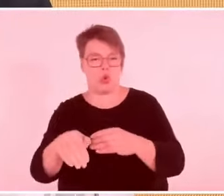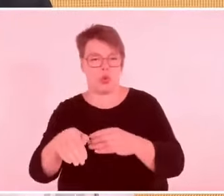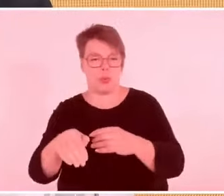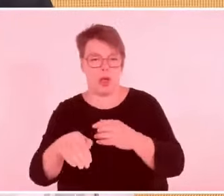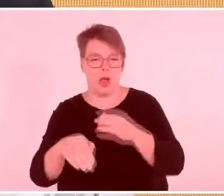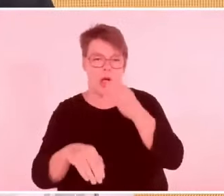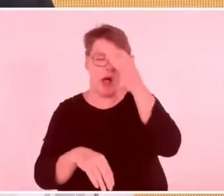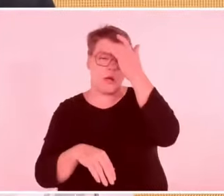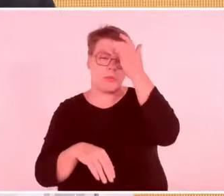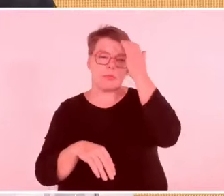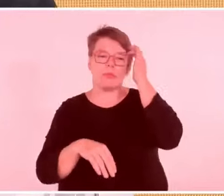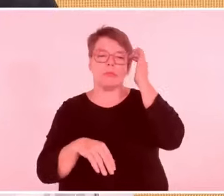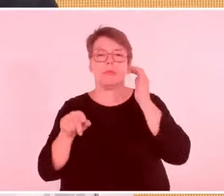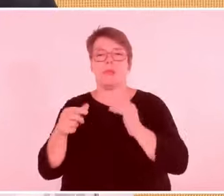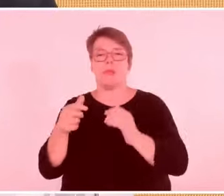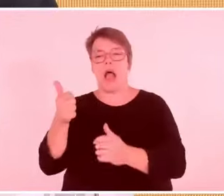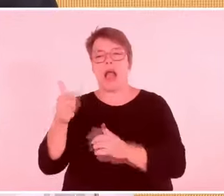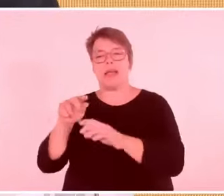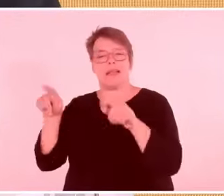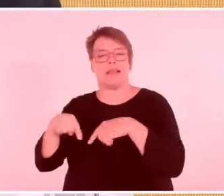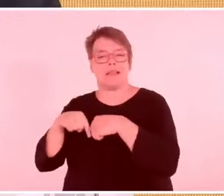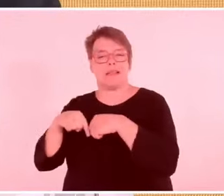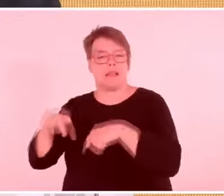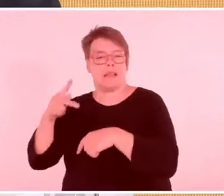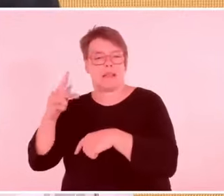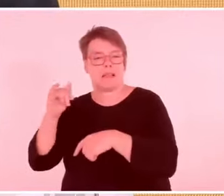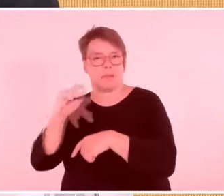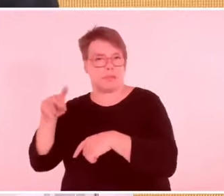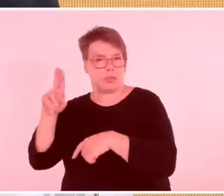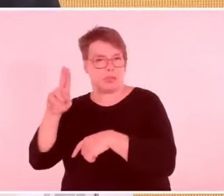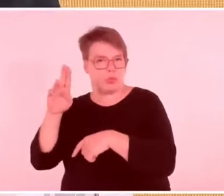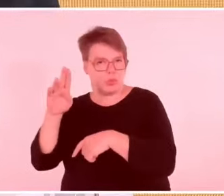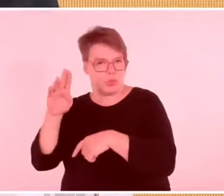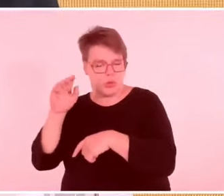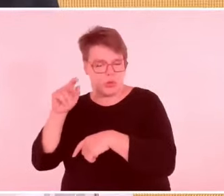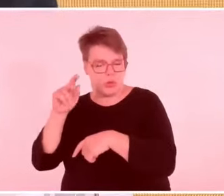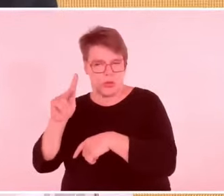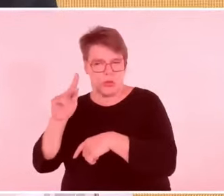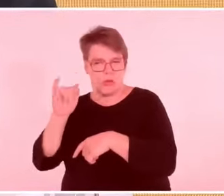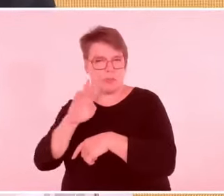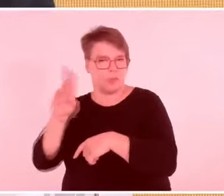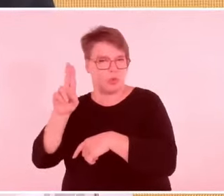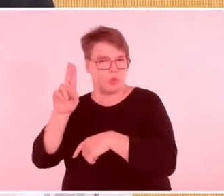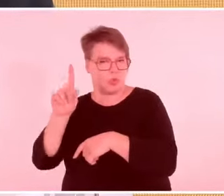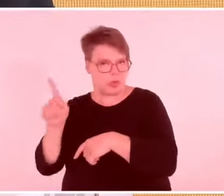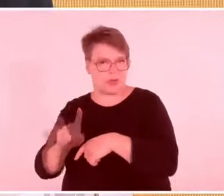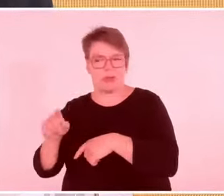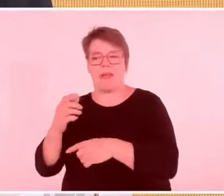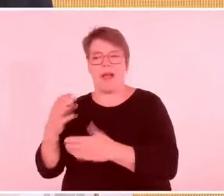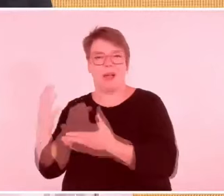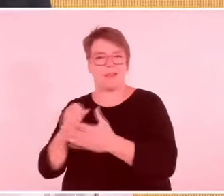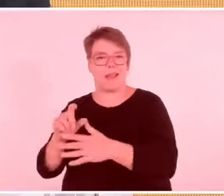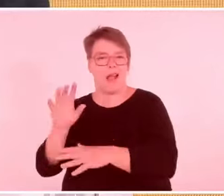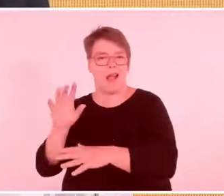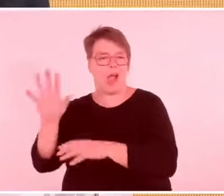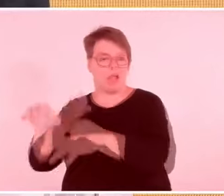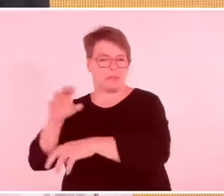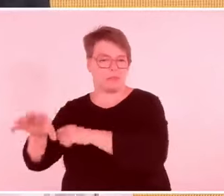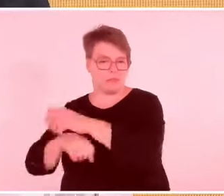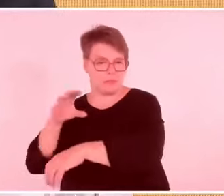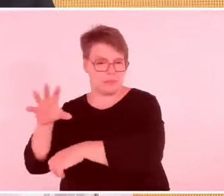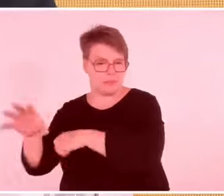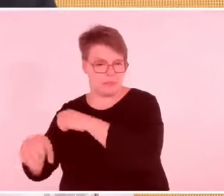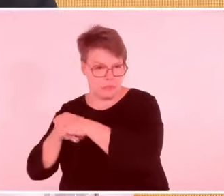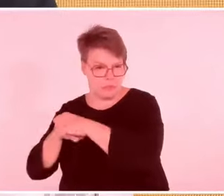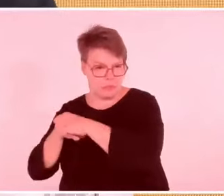Und es gab einen jungen Juden, Roy, einen Mitglied des Kibbutzes, und der ist dann auf dem Pferd